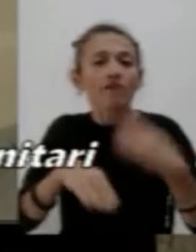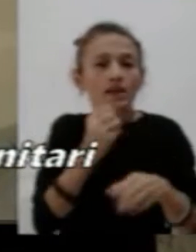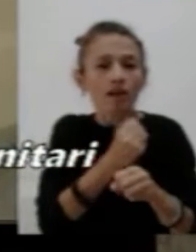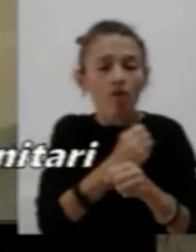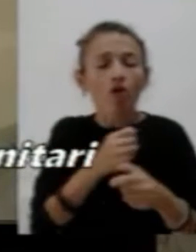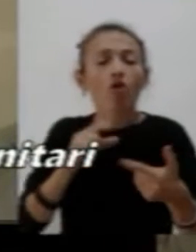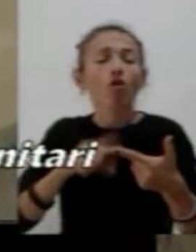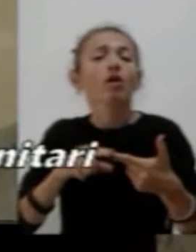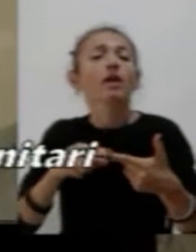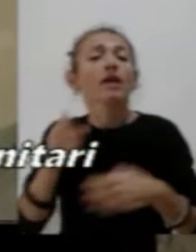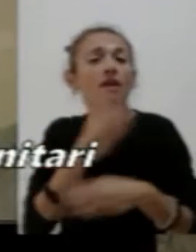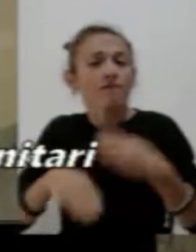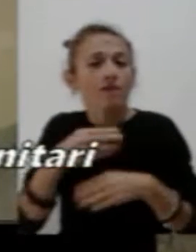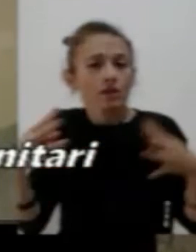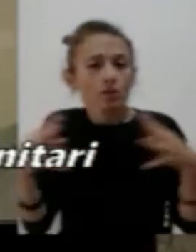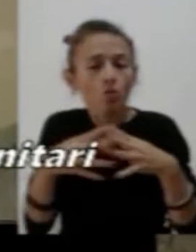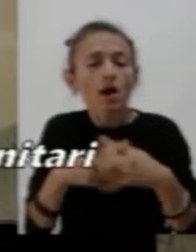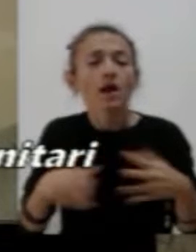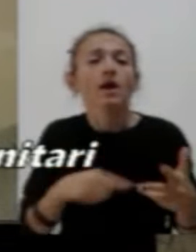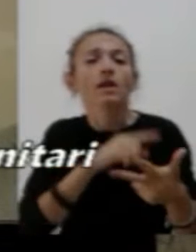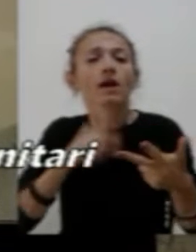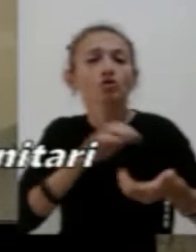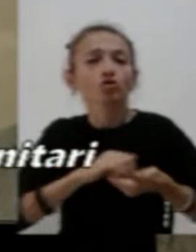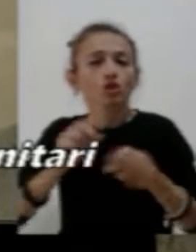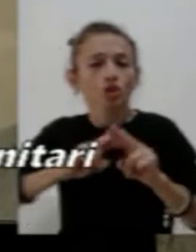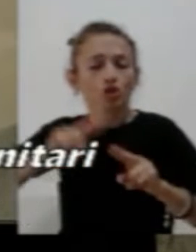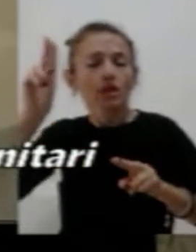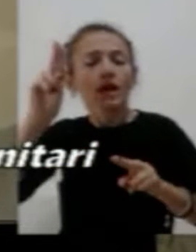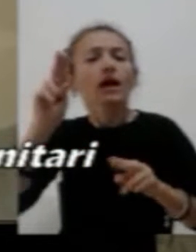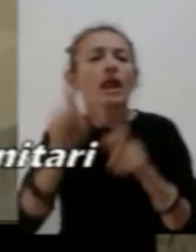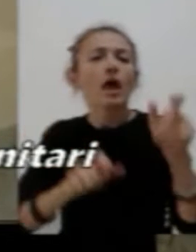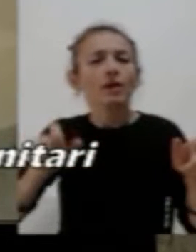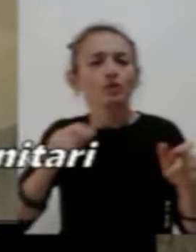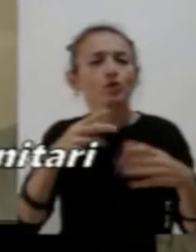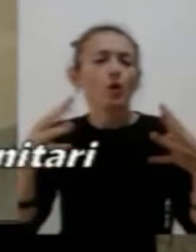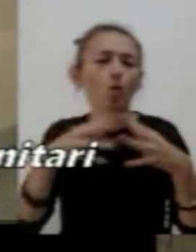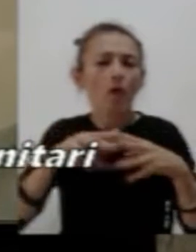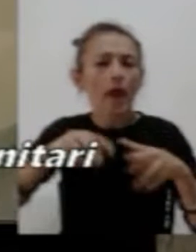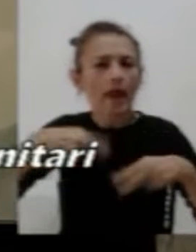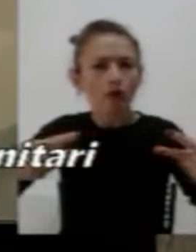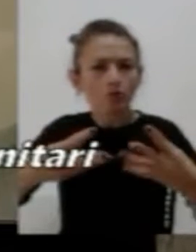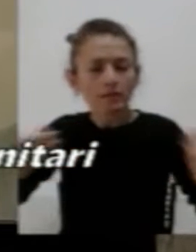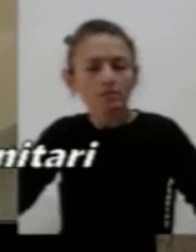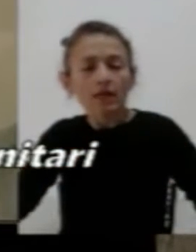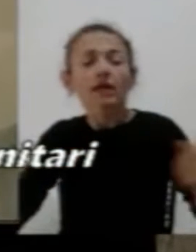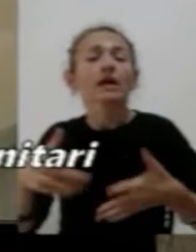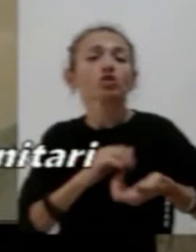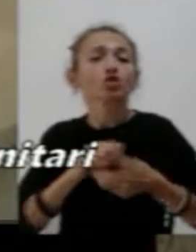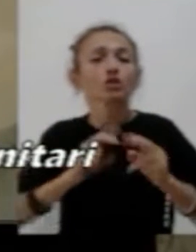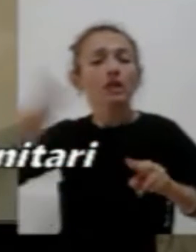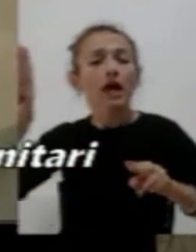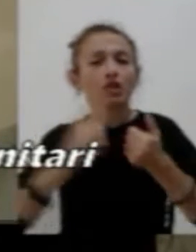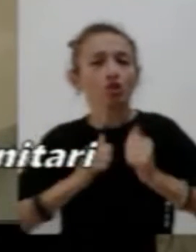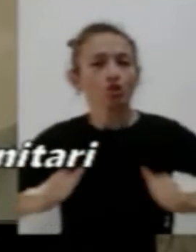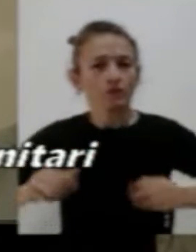associazione nazionale famiglie dei caduti dispersi in guerra, associazione nazionale civili di guerra, associazione nazionale mutilati per servizio,